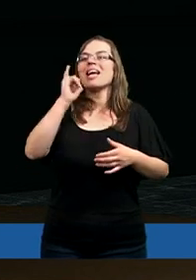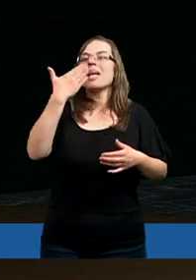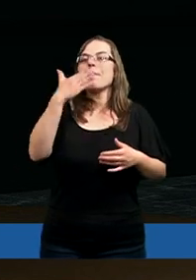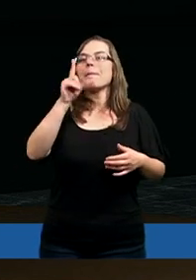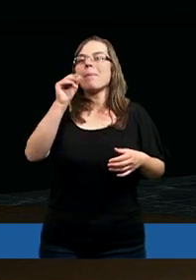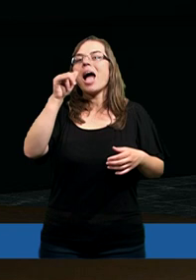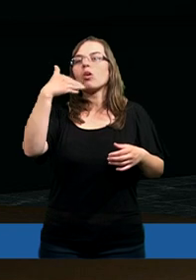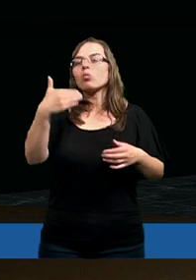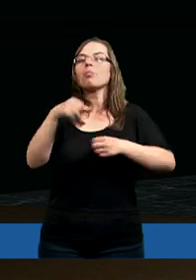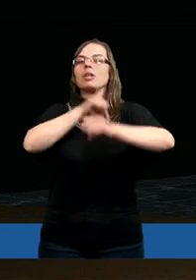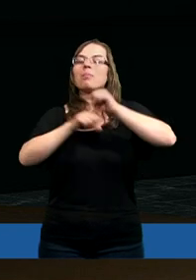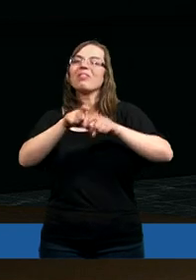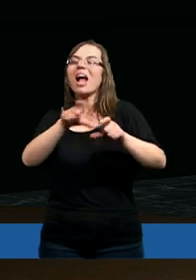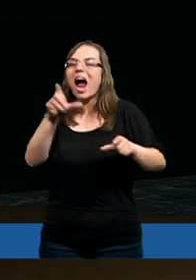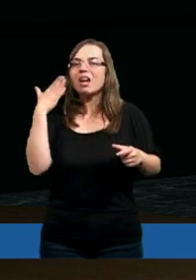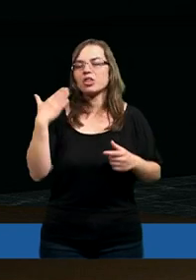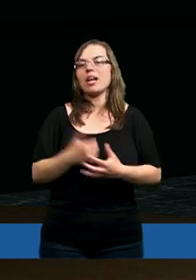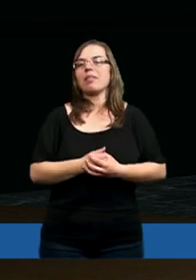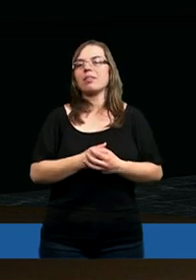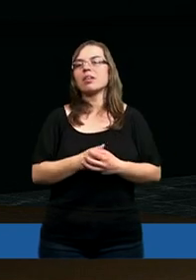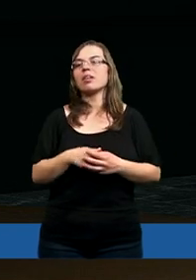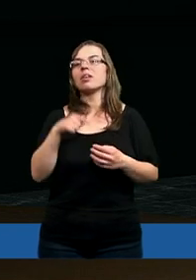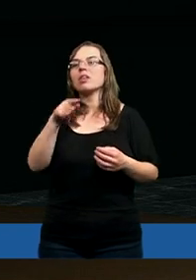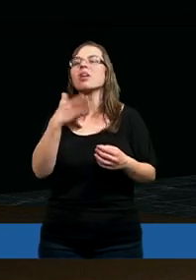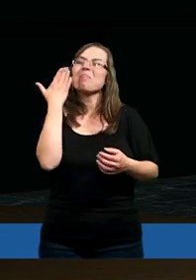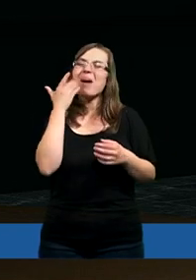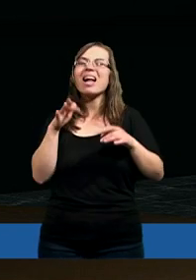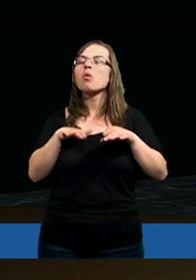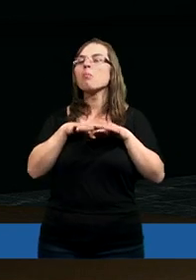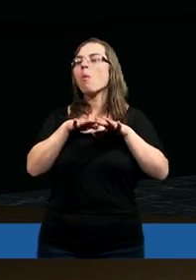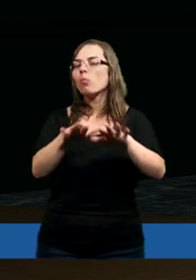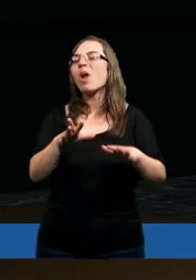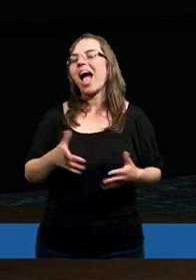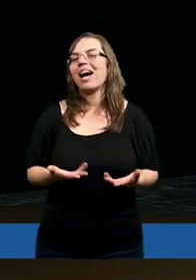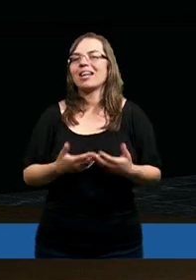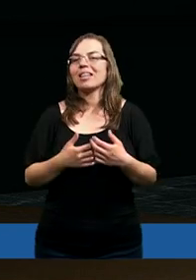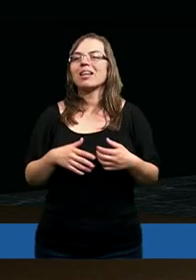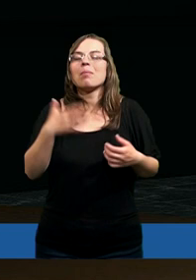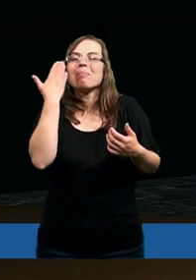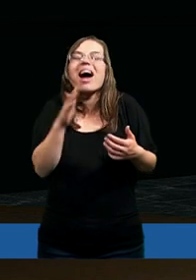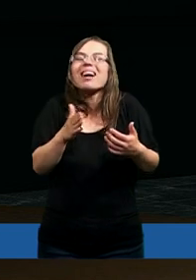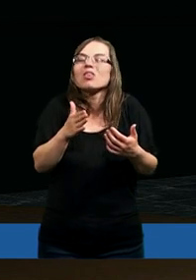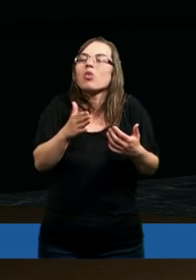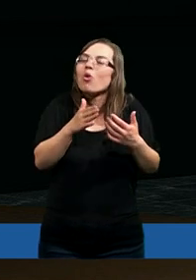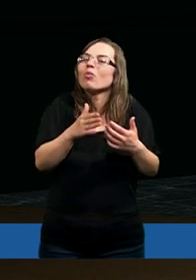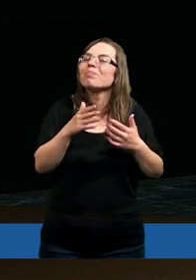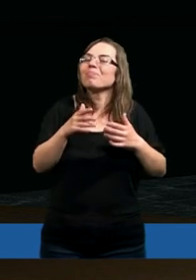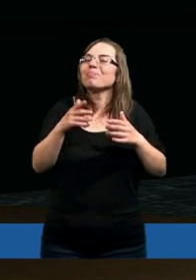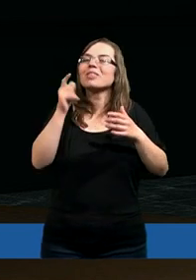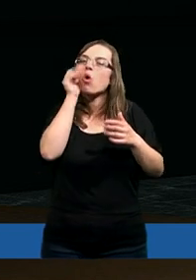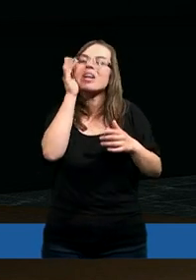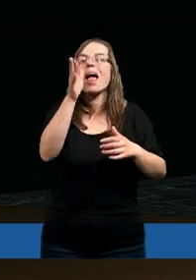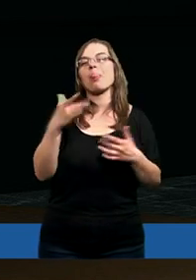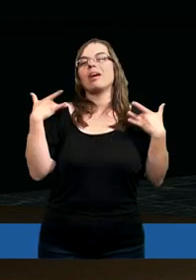Imperium Rzymskim w tym okresie czasu. I to jest bardziej popularne, to jest bardzo chwytliwe i